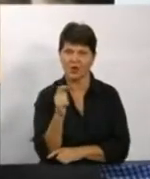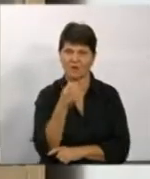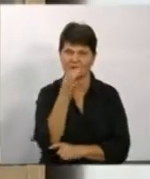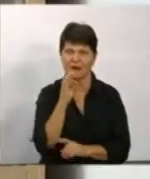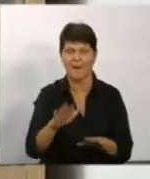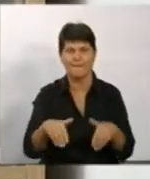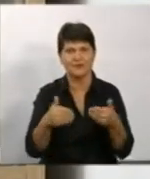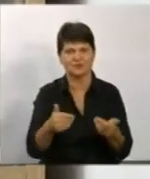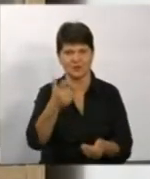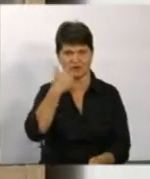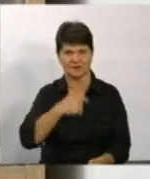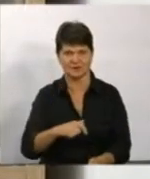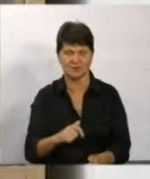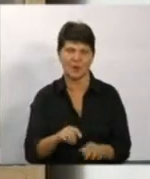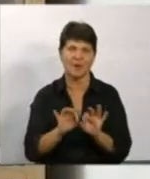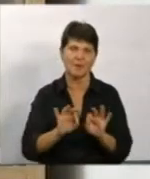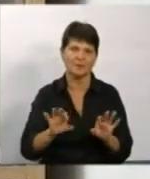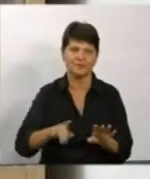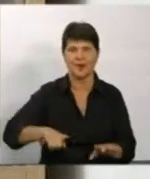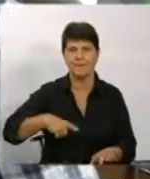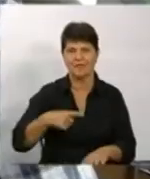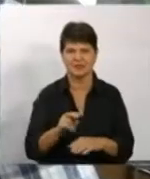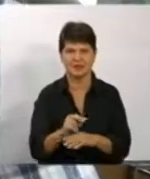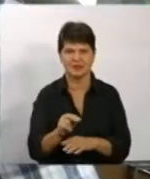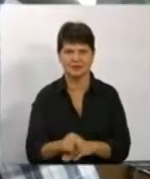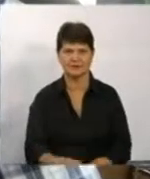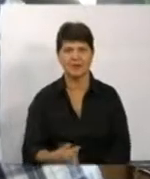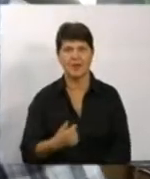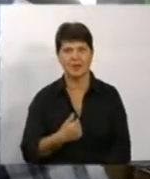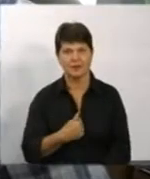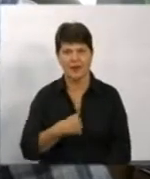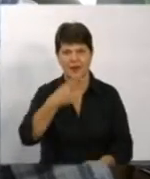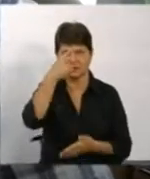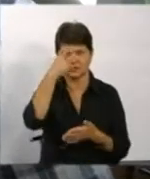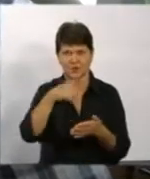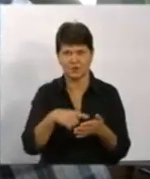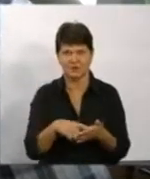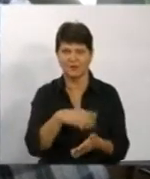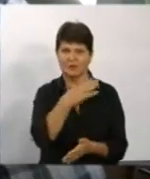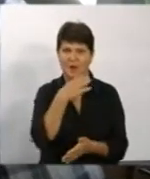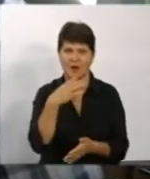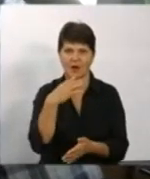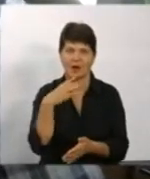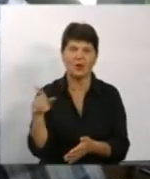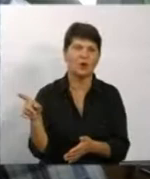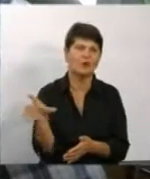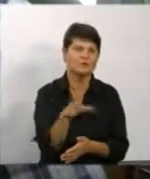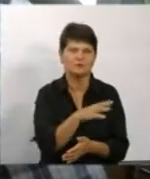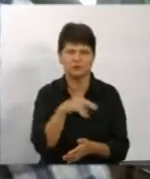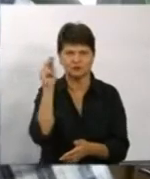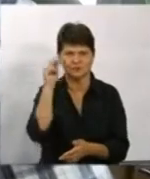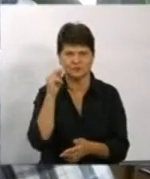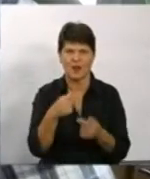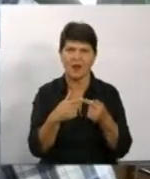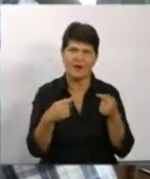презентувати себе та проводити майстер-класи. Я сподіваюся, що ми дуже багато чого навчимося. Будуть проводити різні